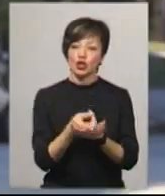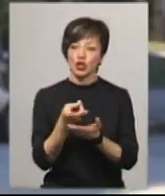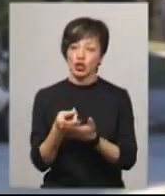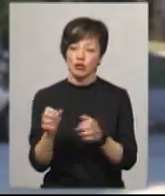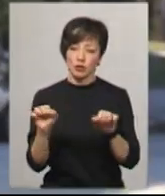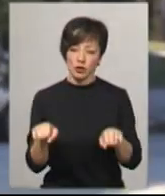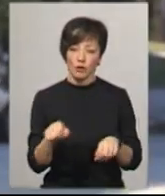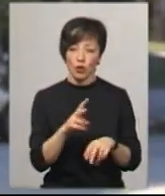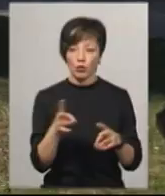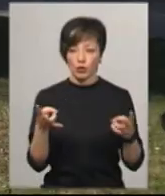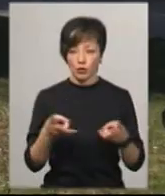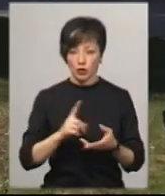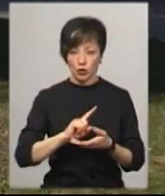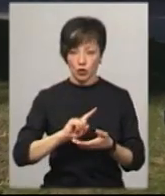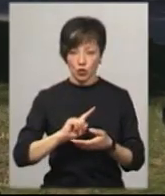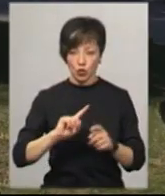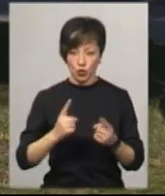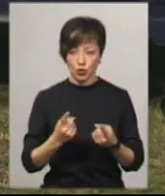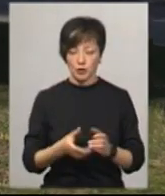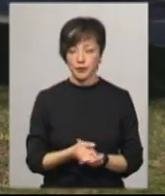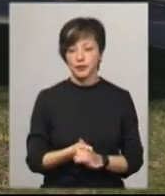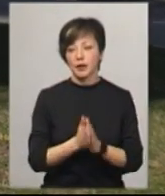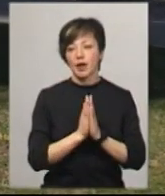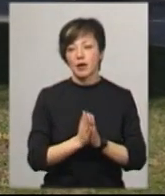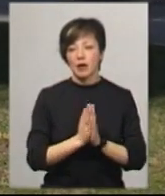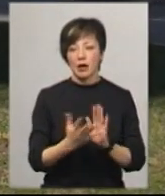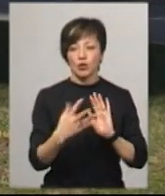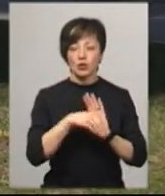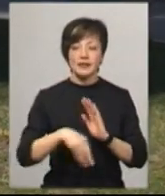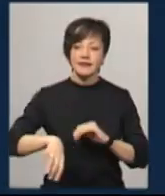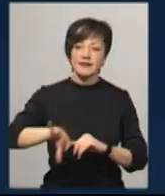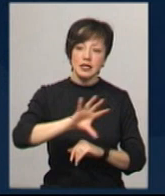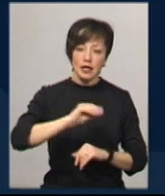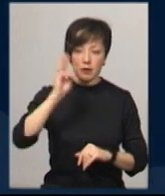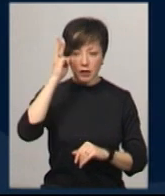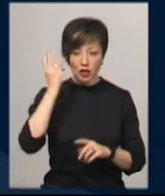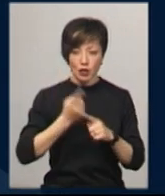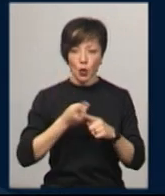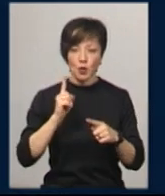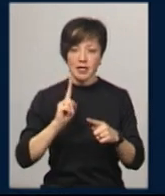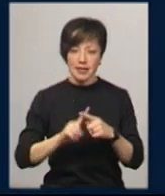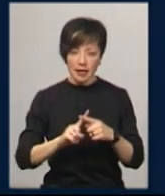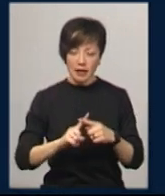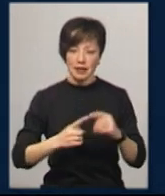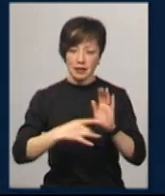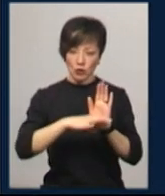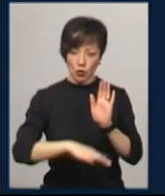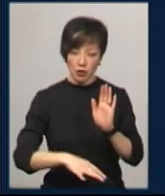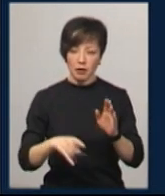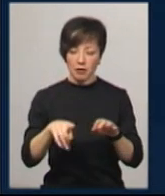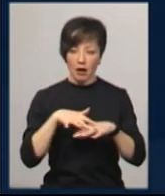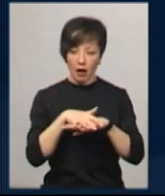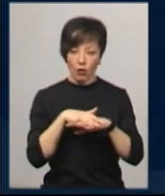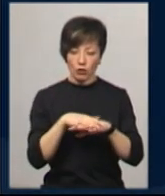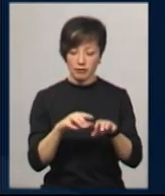можливо, пацієтам, кому дуже потрібно. Анна Ісламова просить долучитися усіх хмельничан до цих сторінок. Також там розміщений рахунок